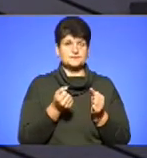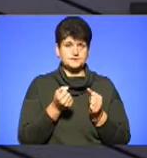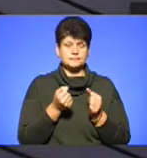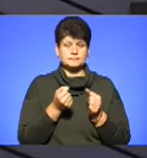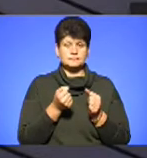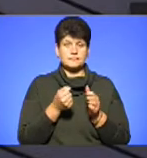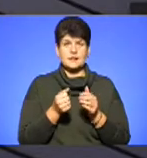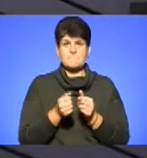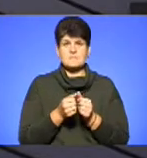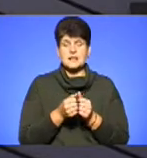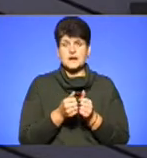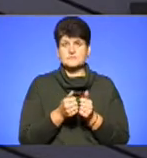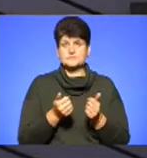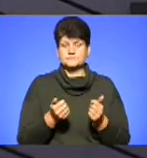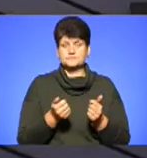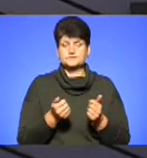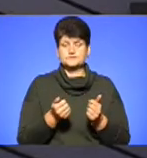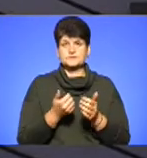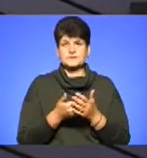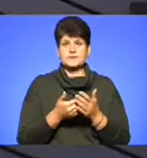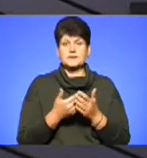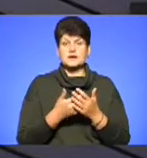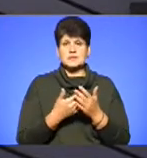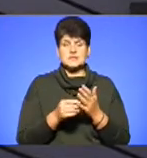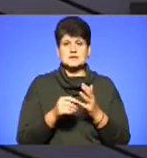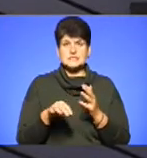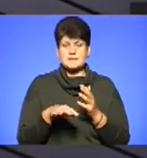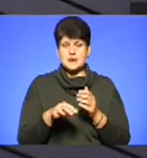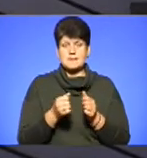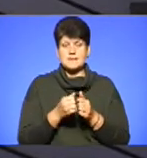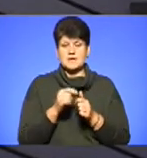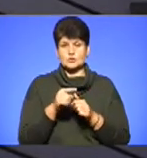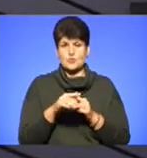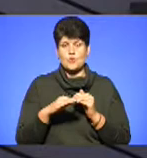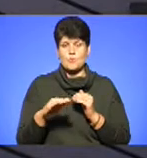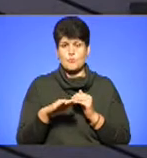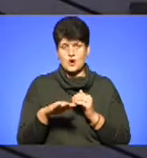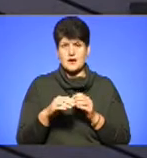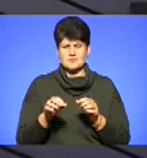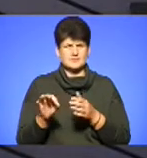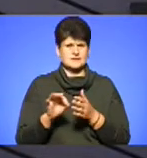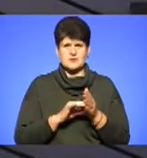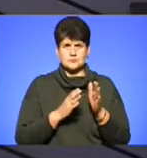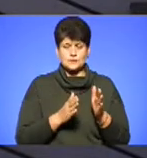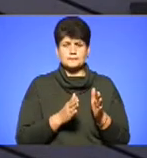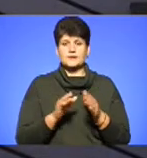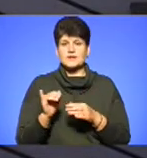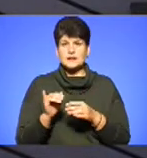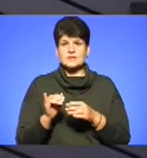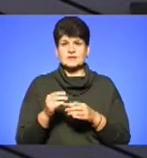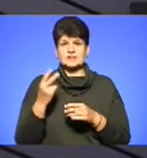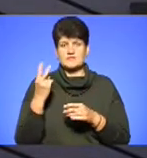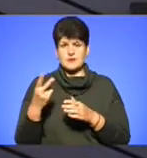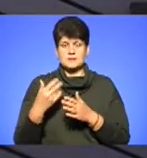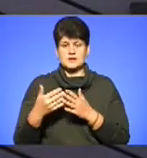землі біля того поля зразу. І два зразки